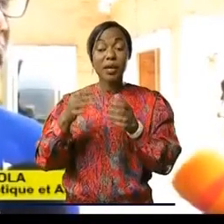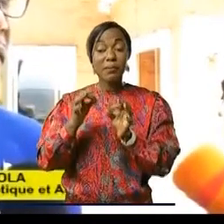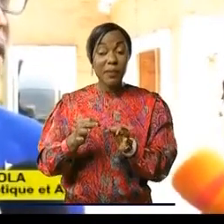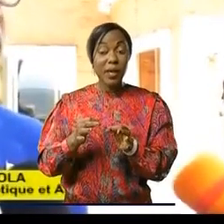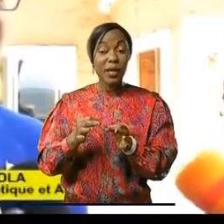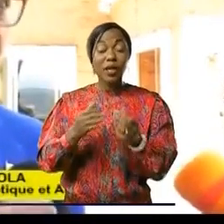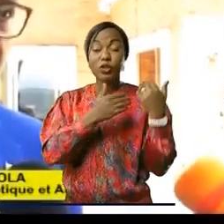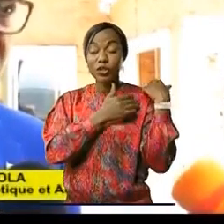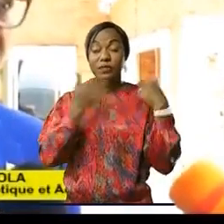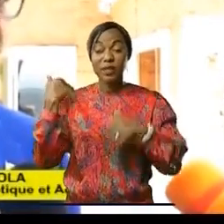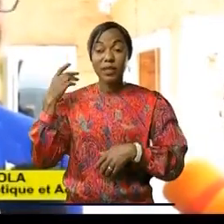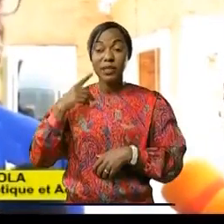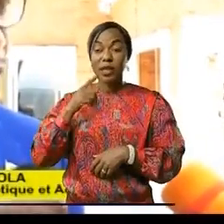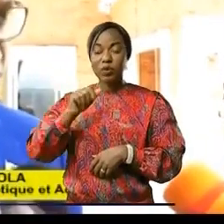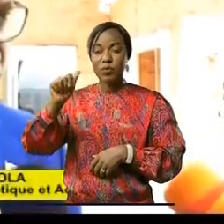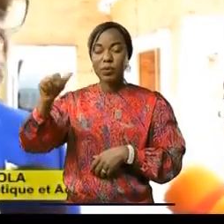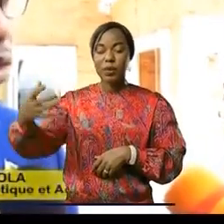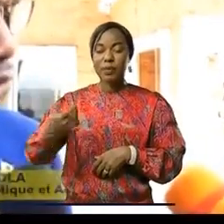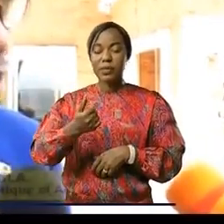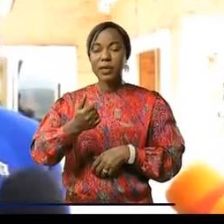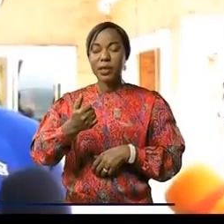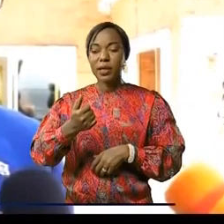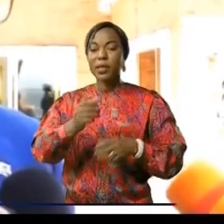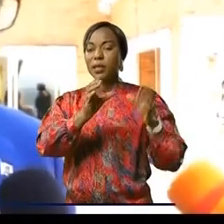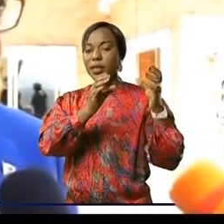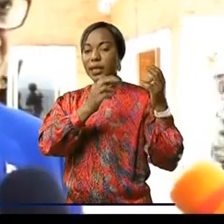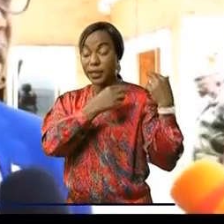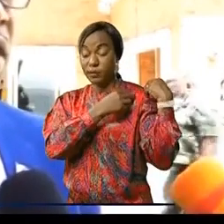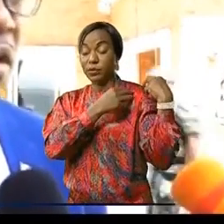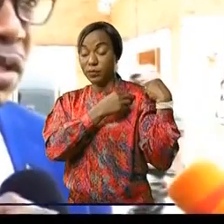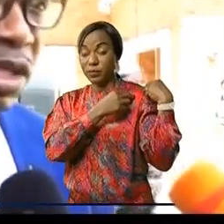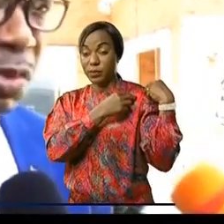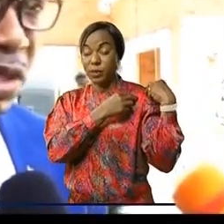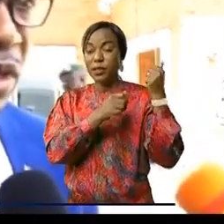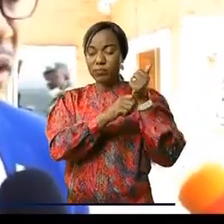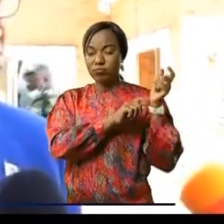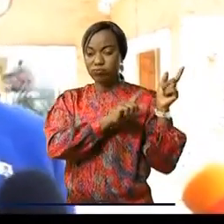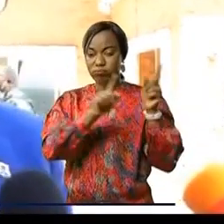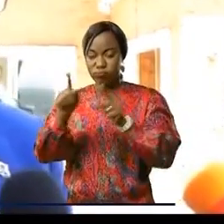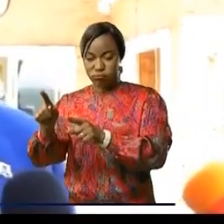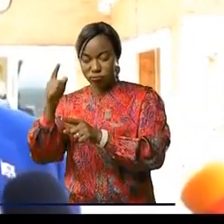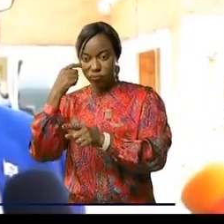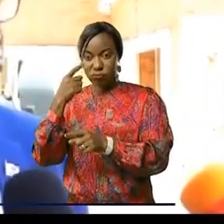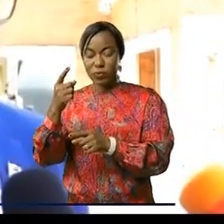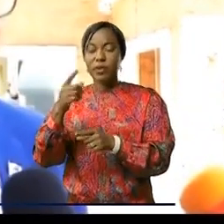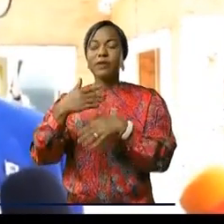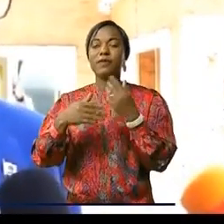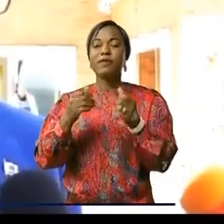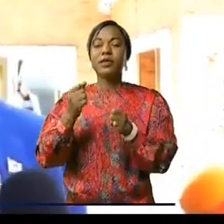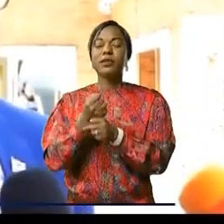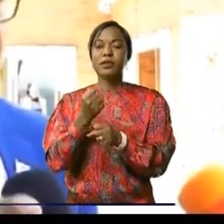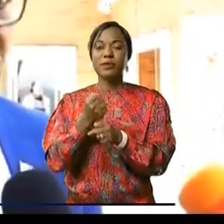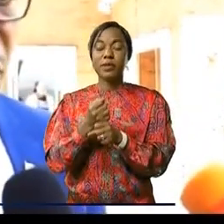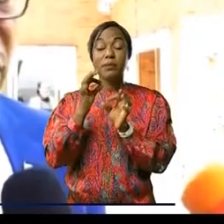Il a envoyé sur le terrain ces hommes de confiance qui sont là, qui sont en train de faire le travail. Et ce que je peux dire à ceux qui ne croient pas,